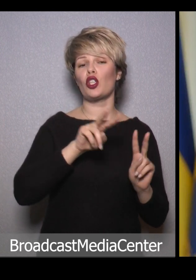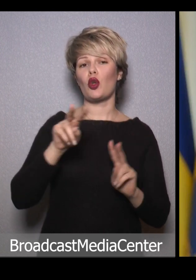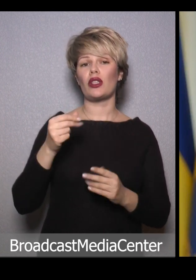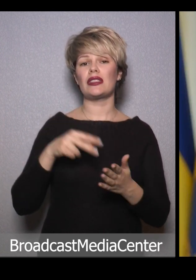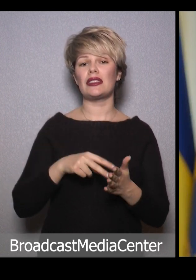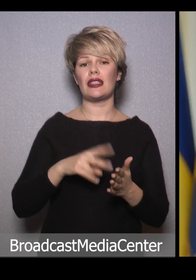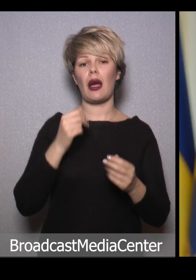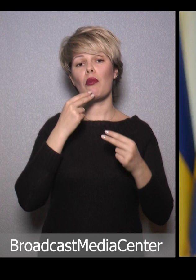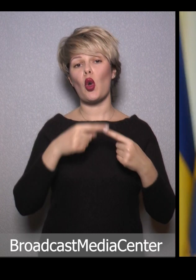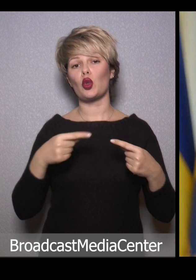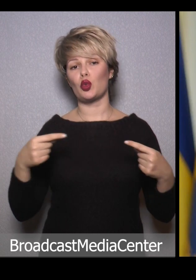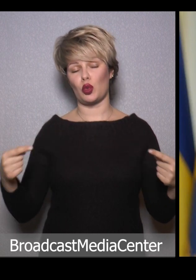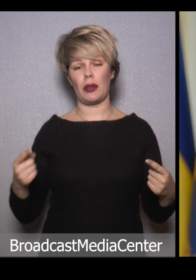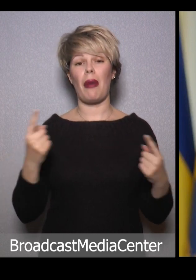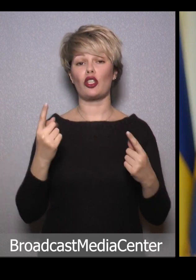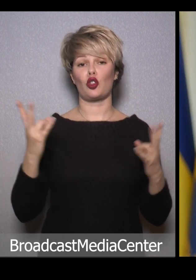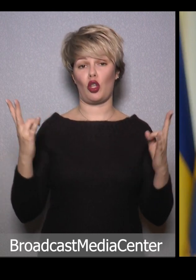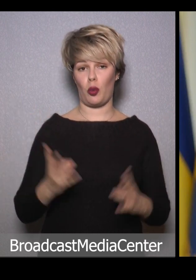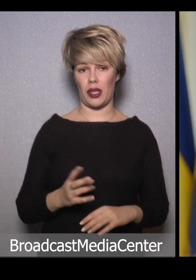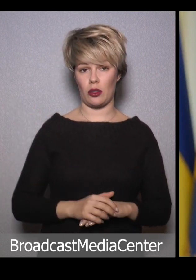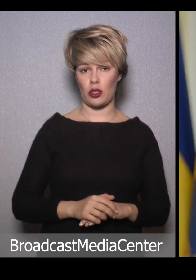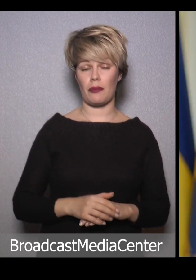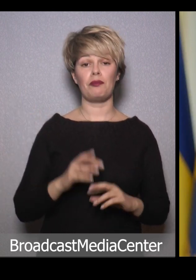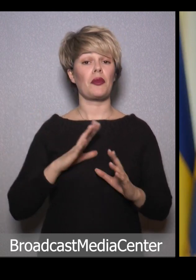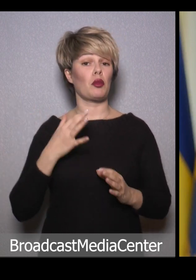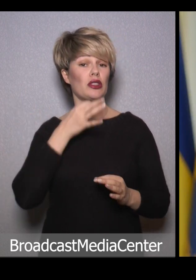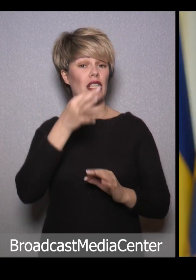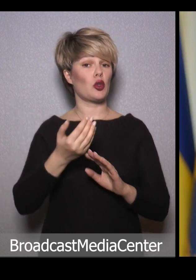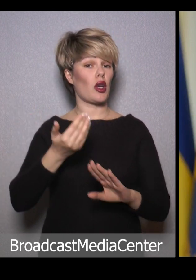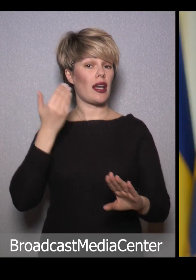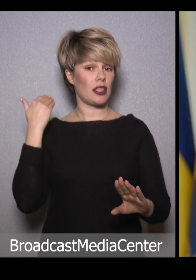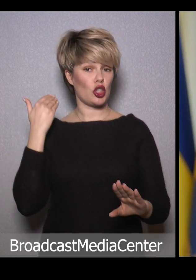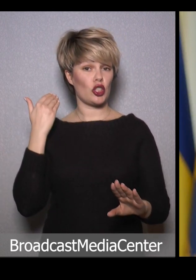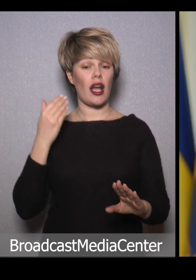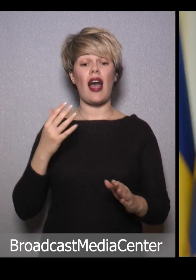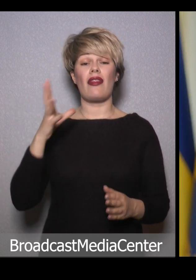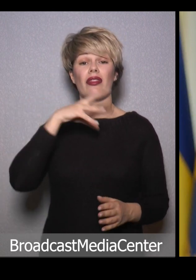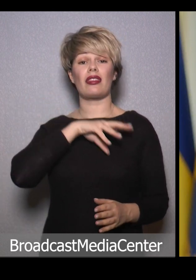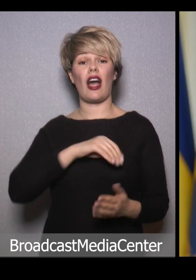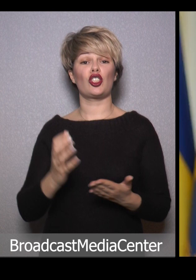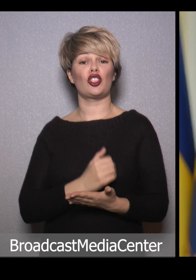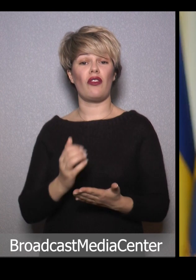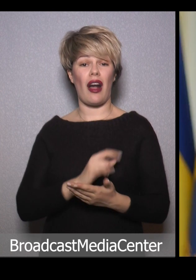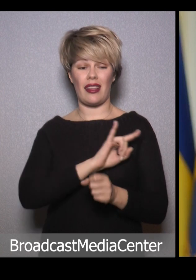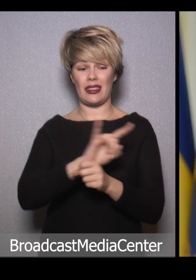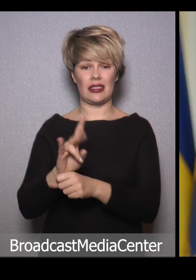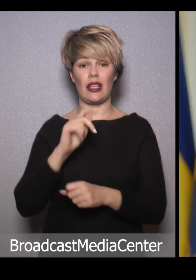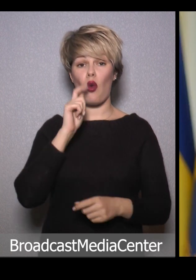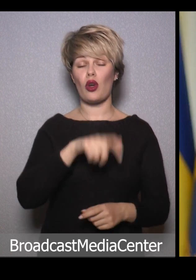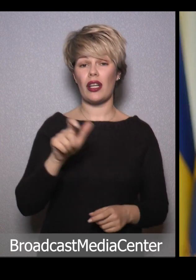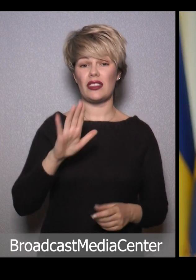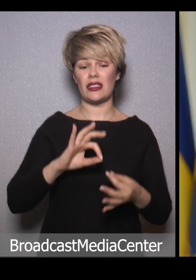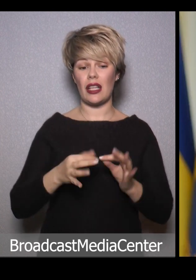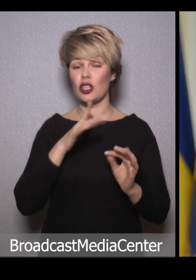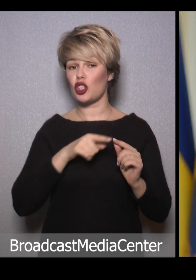цін на продукти і товари першої необхідності. Як було сказано раніше, наживатись на українцях у